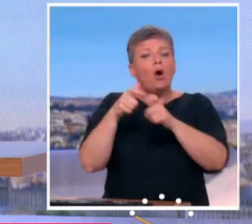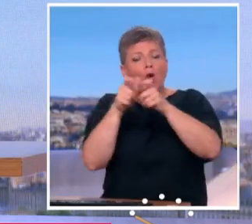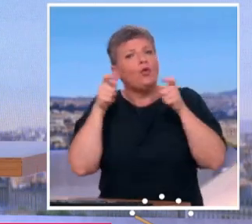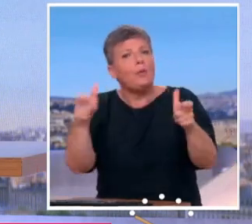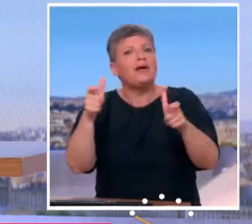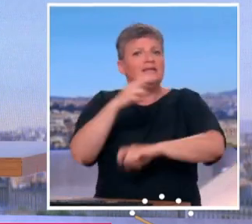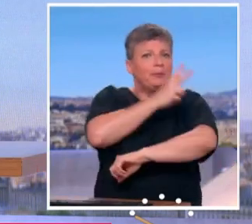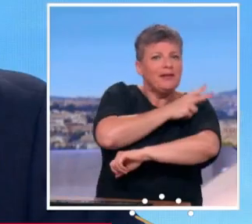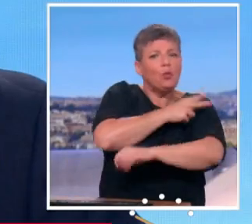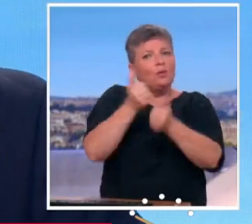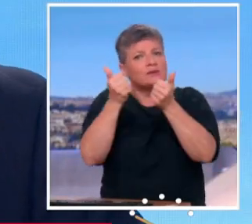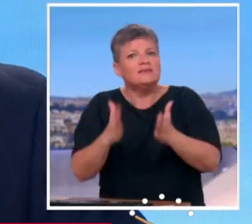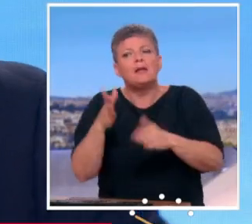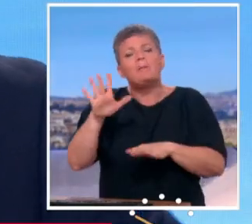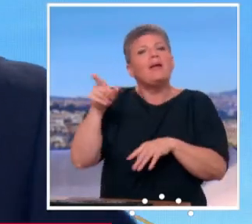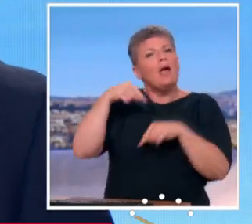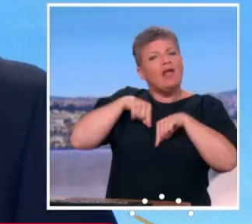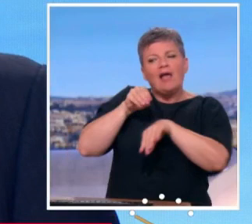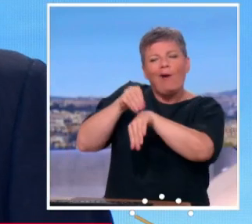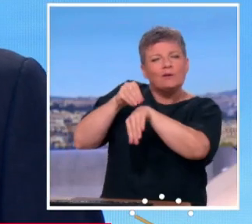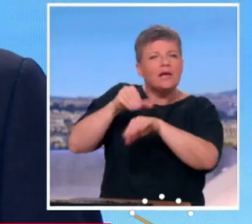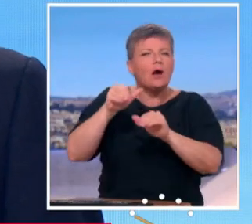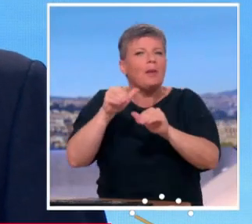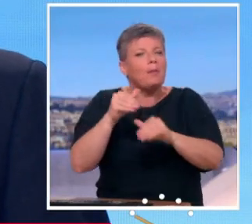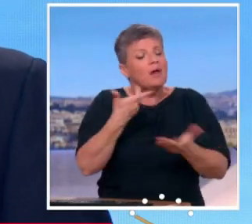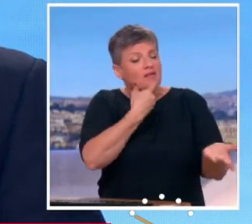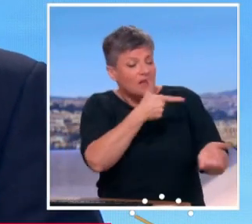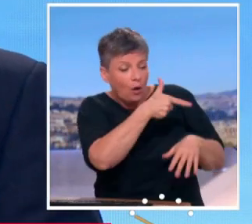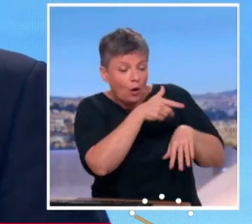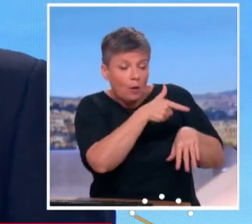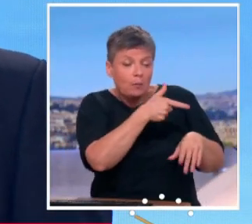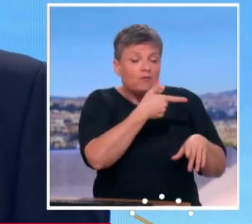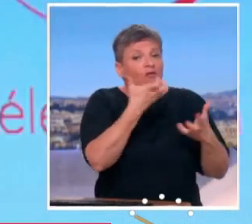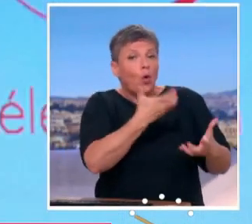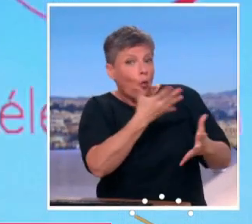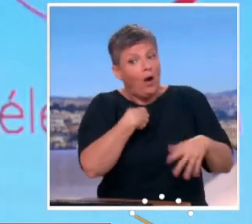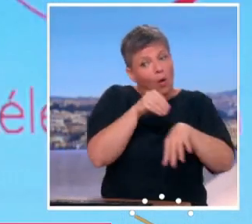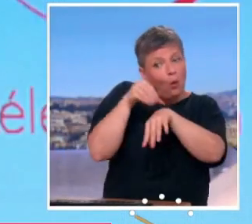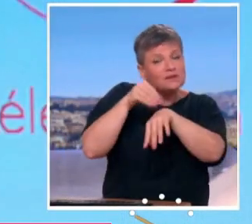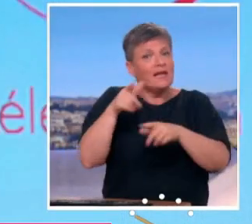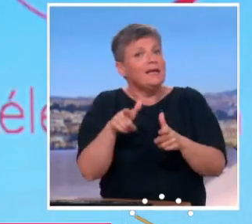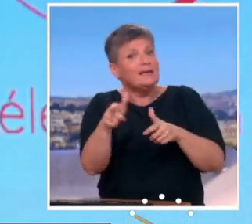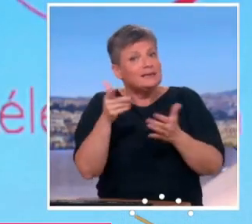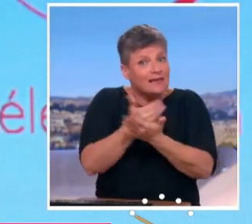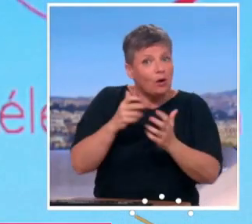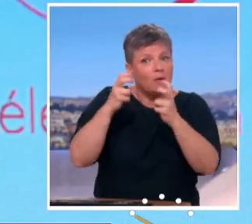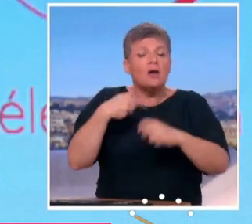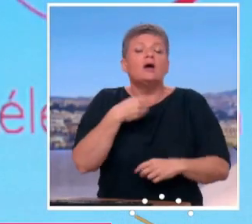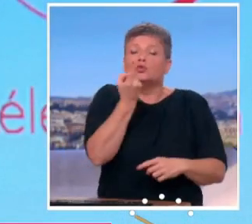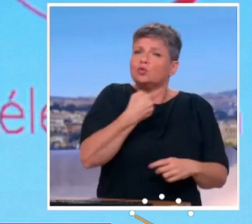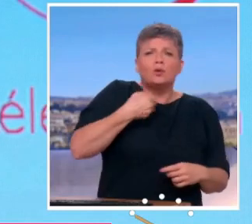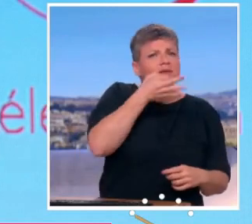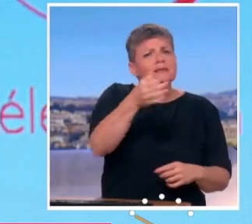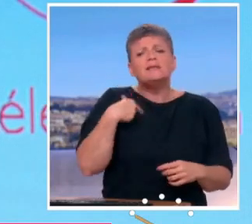non pas de l'État. Il est aiguillonné par l'État. Donc, qu'est-ce que vous préconisez ? Augmentation ou pas des salaires Nous avons toujours dit que lorsque les entreprises le peuvent, doivent évidemment augmenter les salaires de leurs